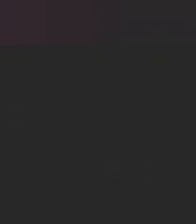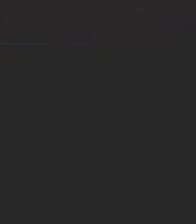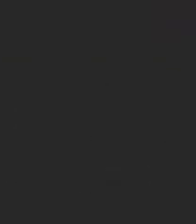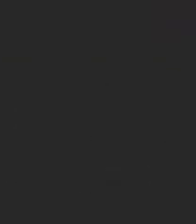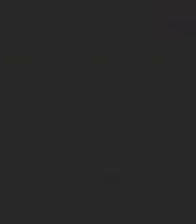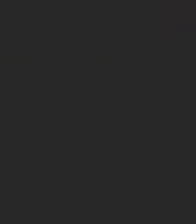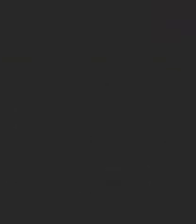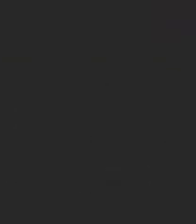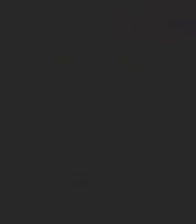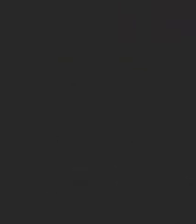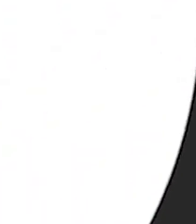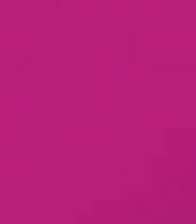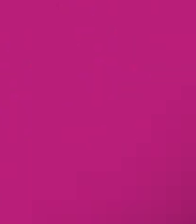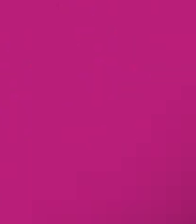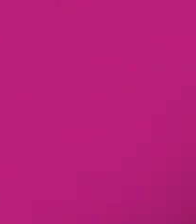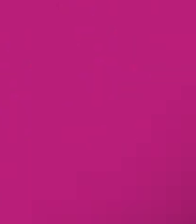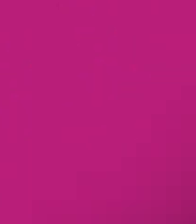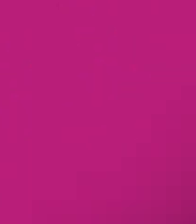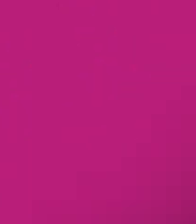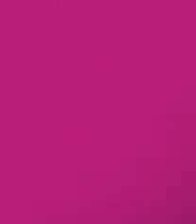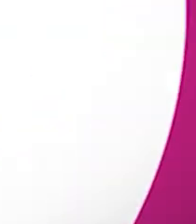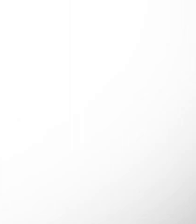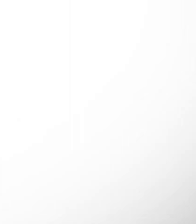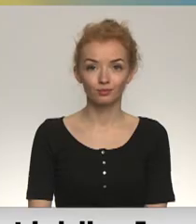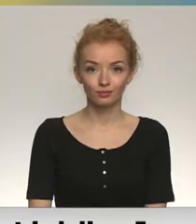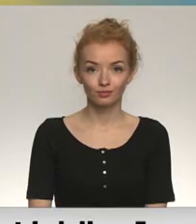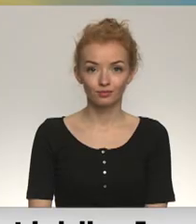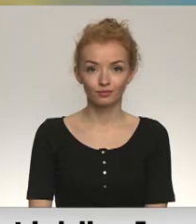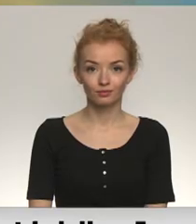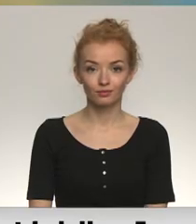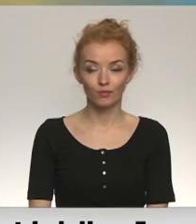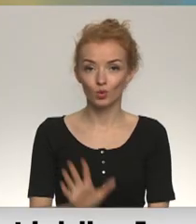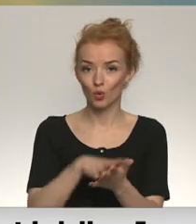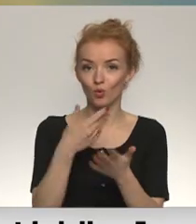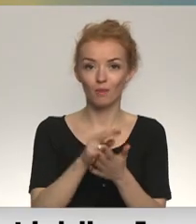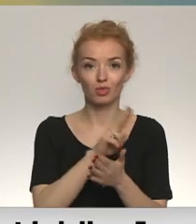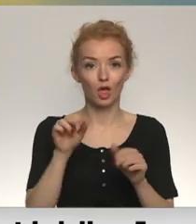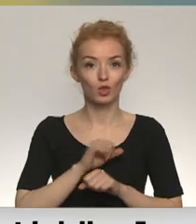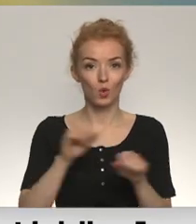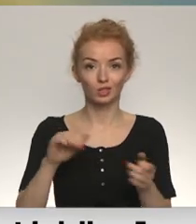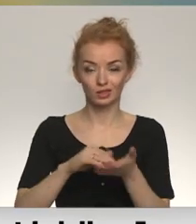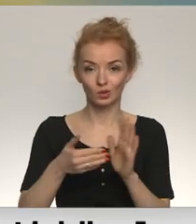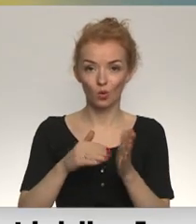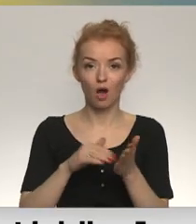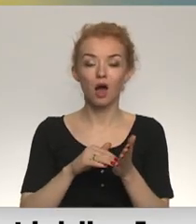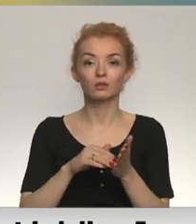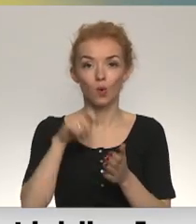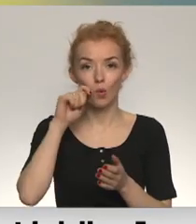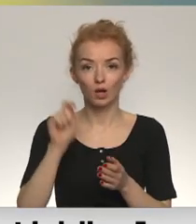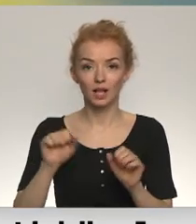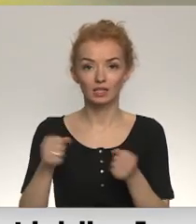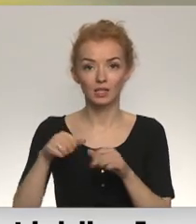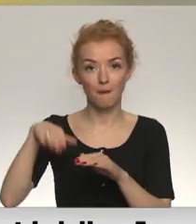Re! Viss ēters ir te! Aizvien nedroši situācija ir Ukraines dzimļos esošajā